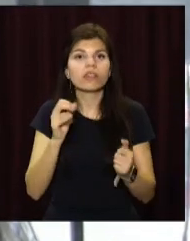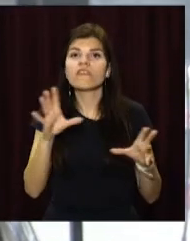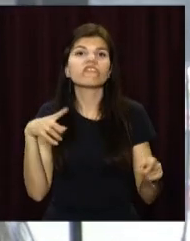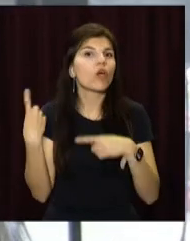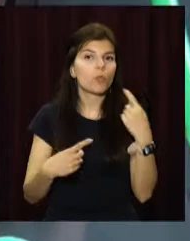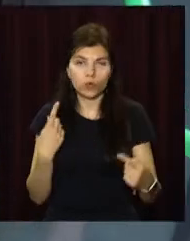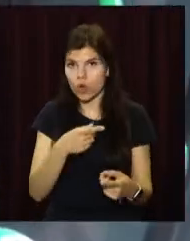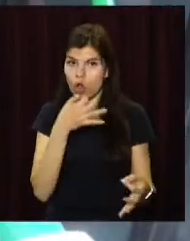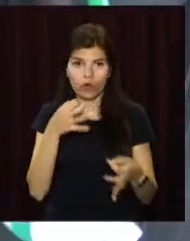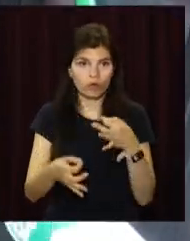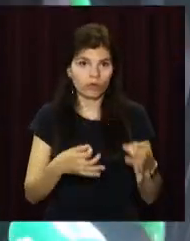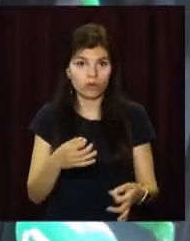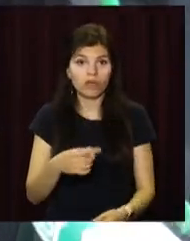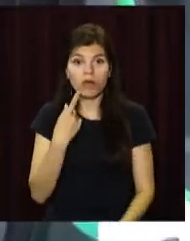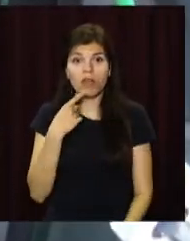запитання.